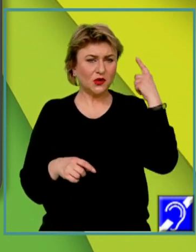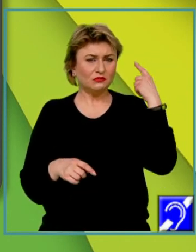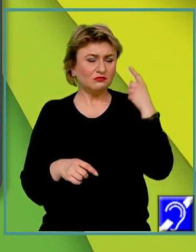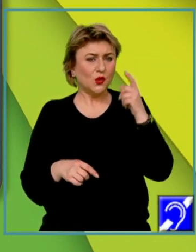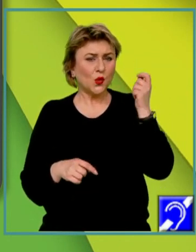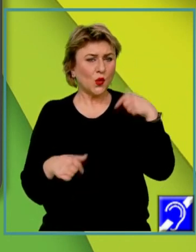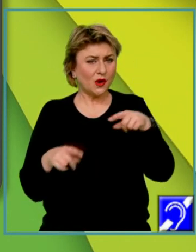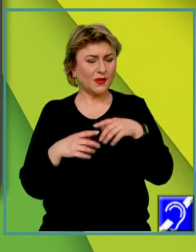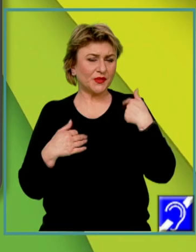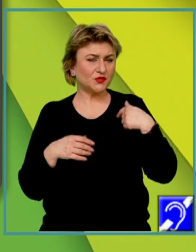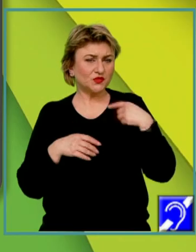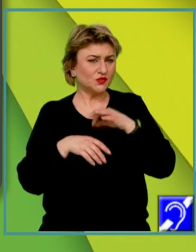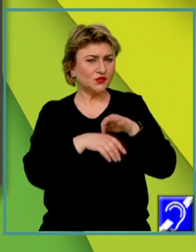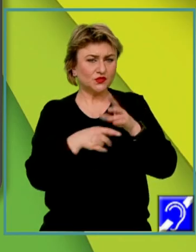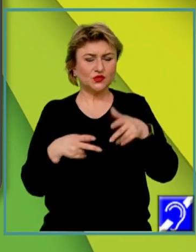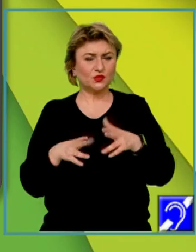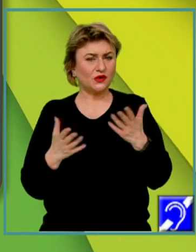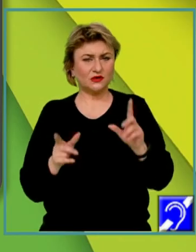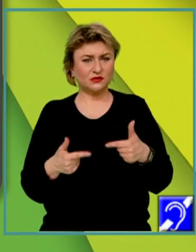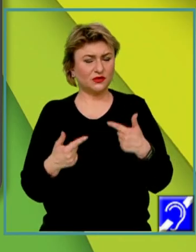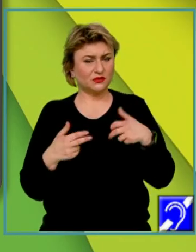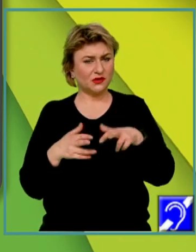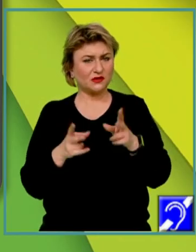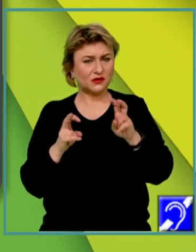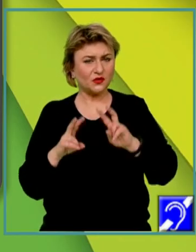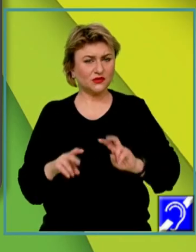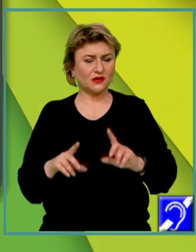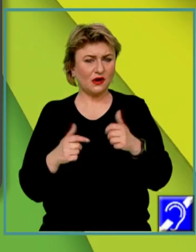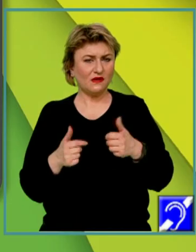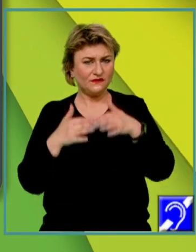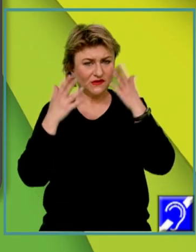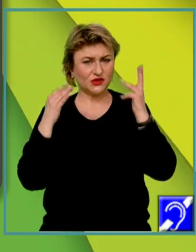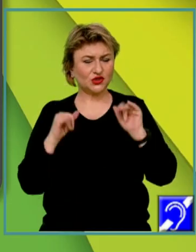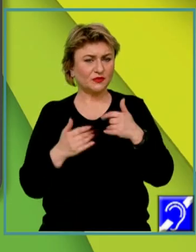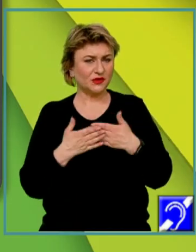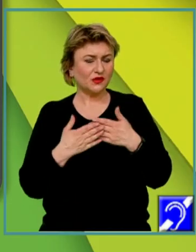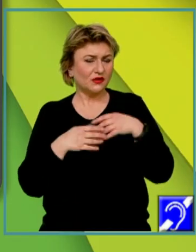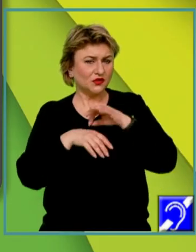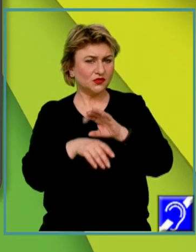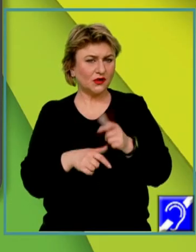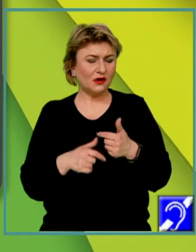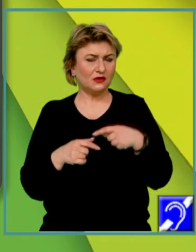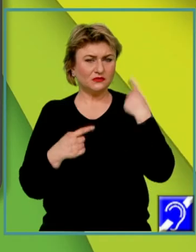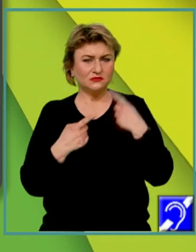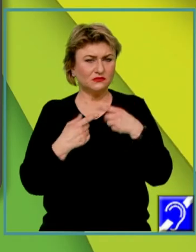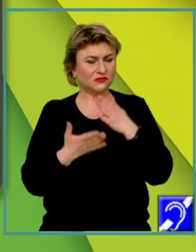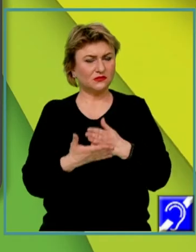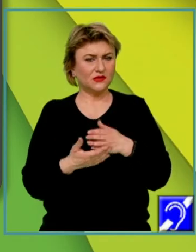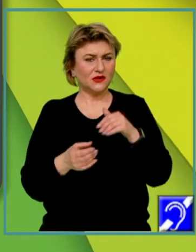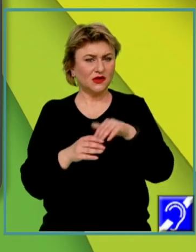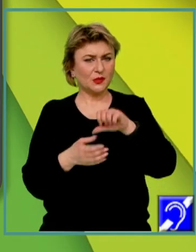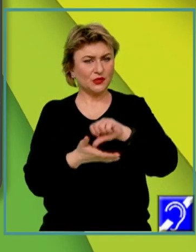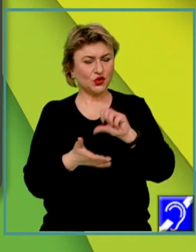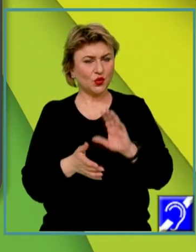orienta în drumul pe care trebuie să-l urmeze în legitima lor căutare a fericirii și pentru a-i călăuzi la descoperirea adevărului în